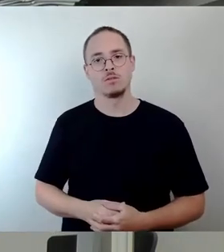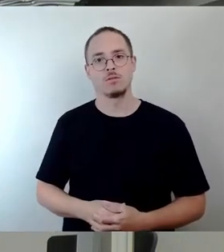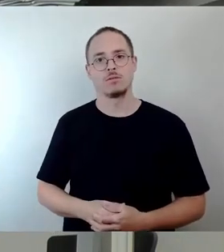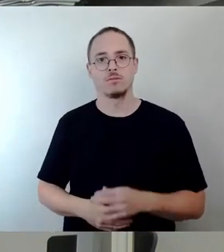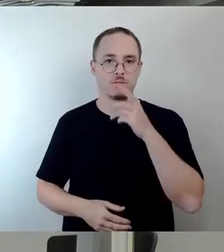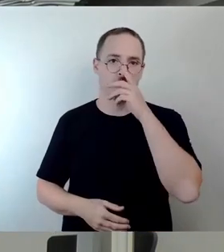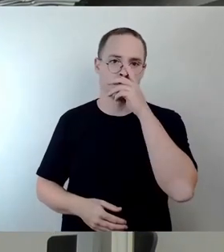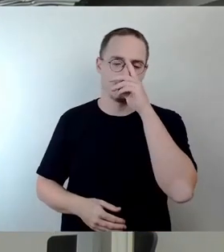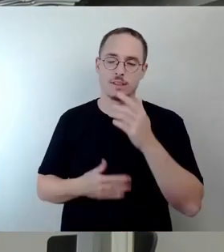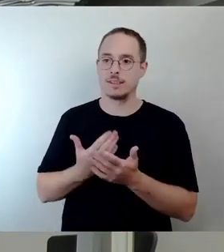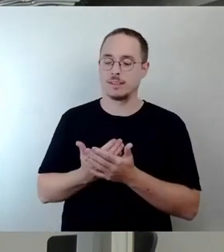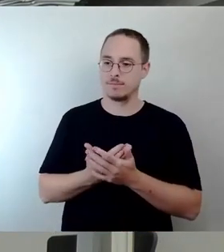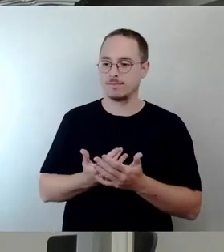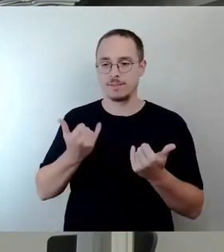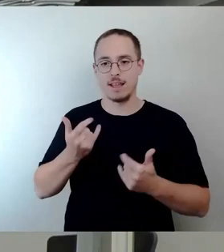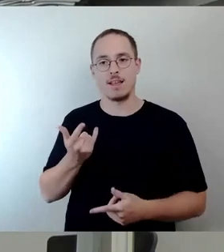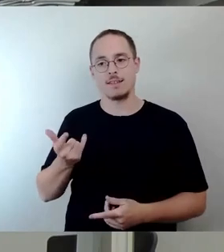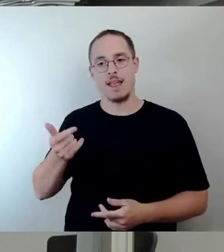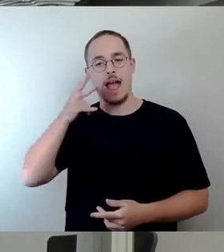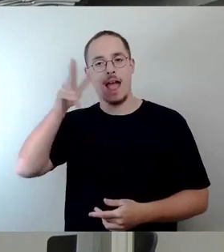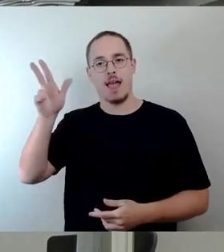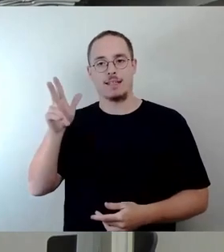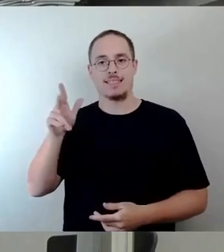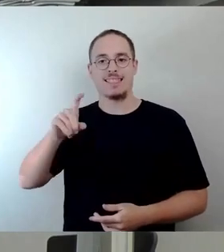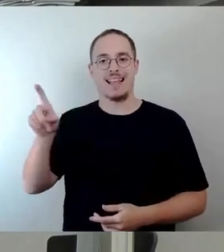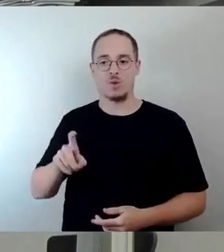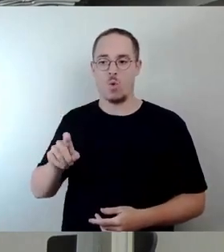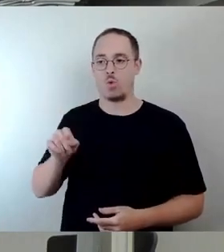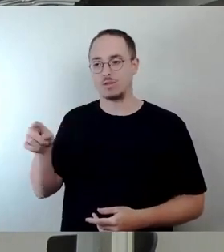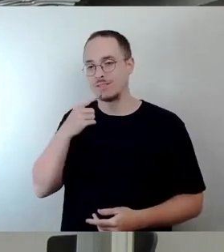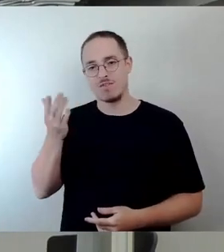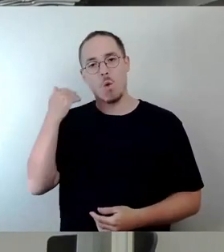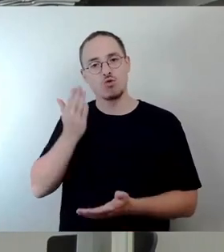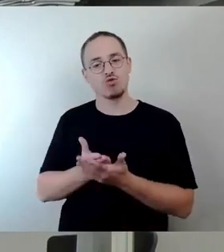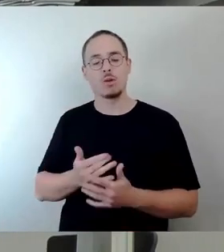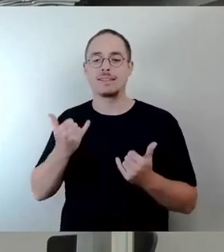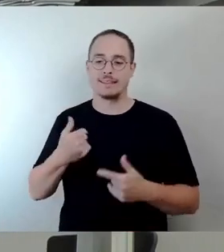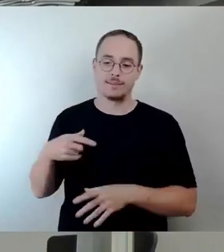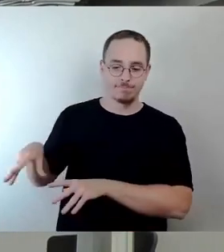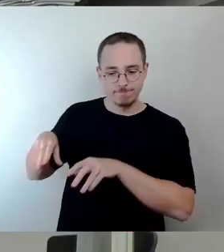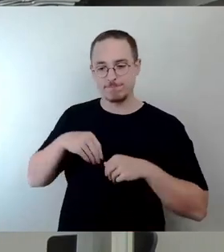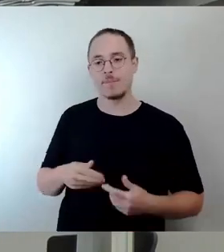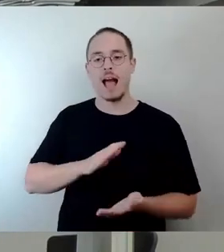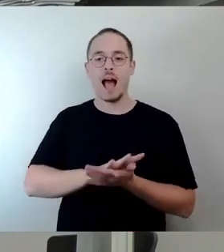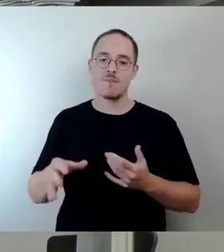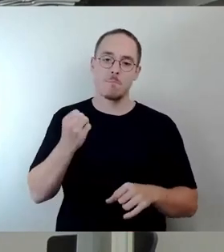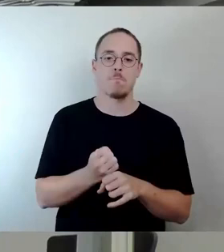jetzt hier der richtige Slogan. Und ich hoffe, Sie nehmen sich da selber beim Wort, beim Kragen besser gesagt. Und insofern bitten wir Sie, dass